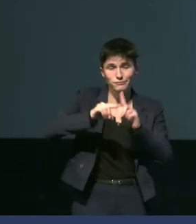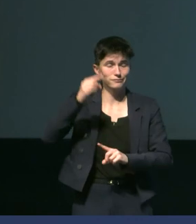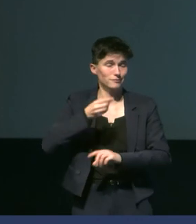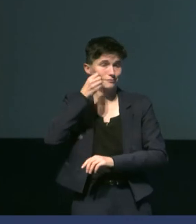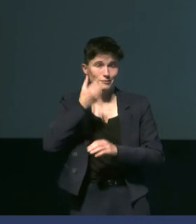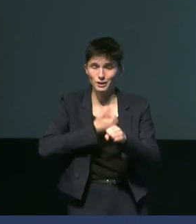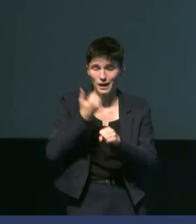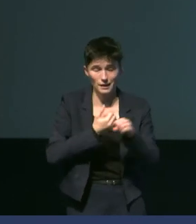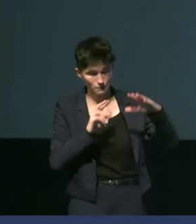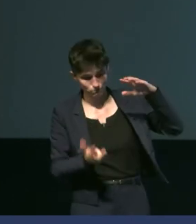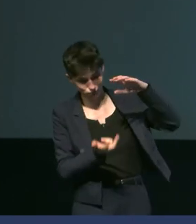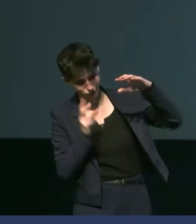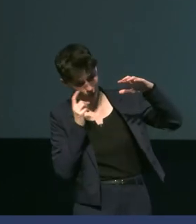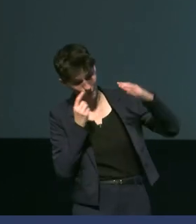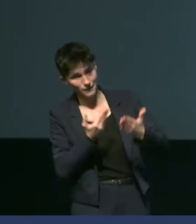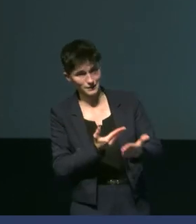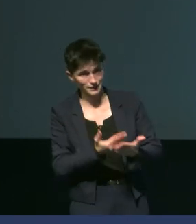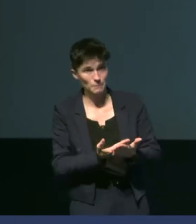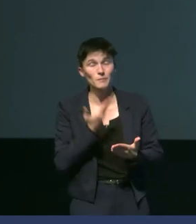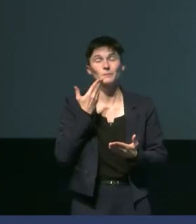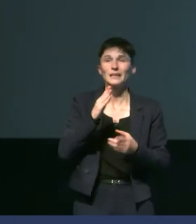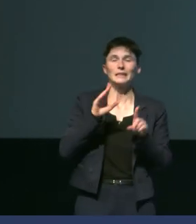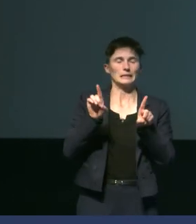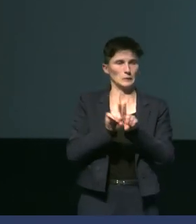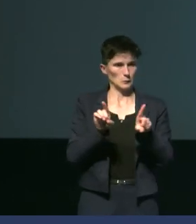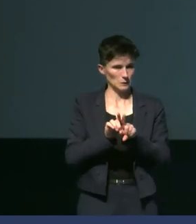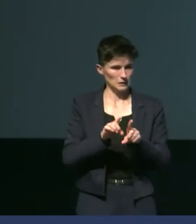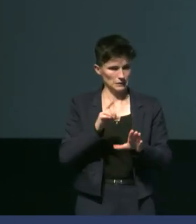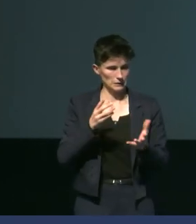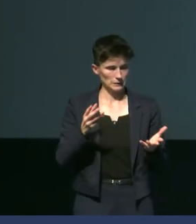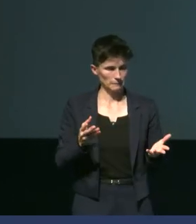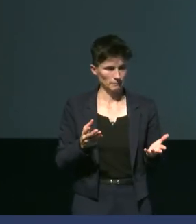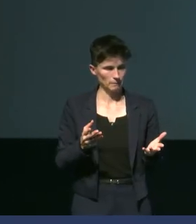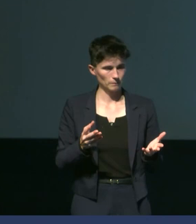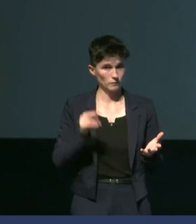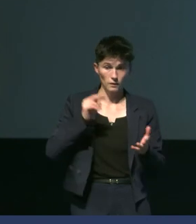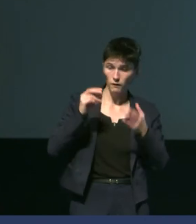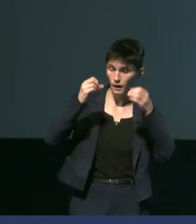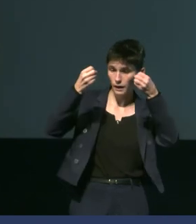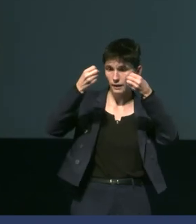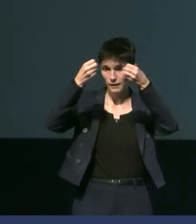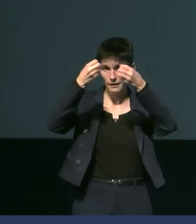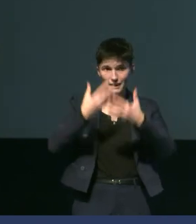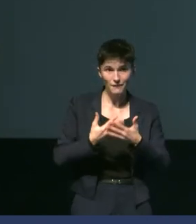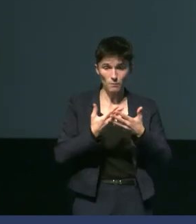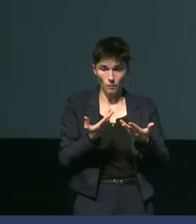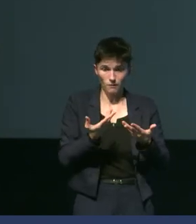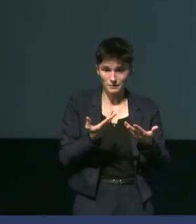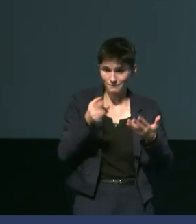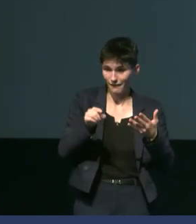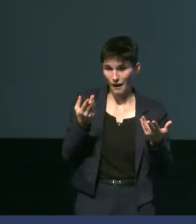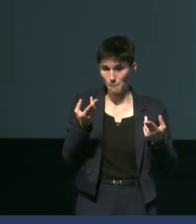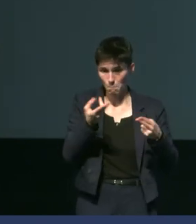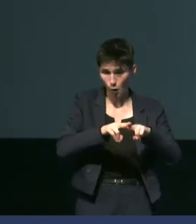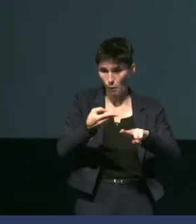événements de mortalité liés à la chaleur, notamment